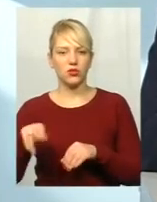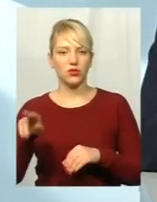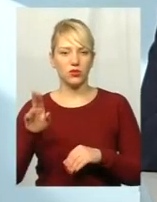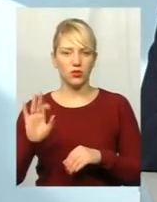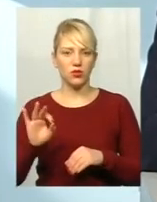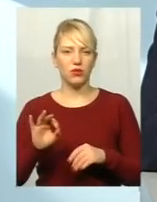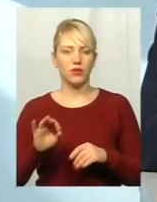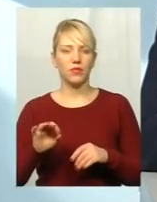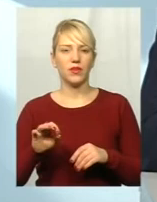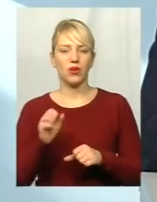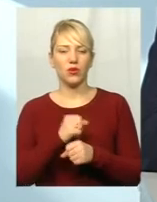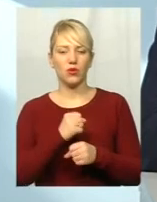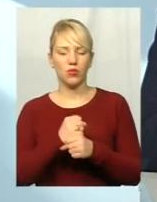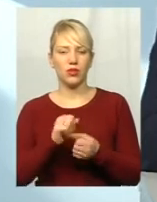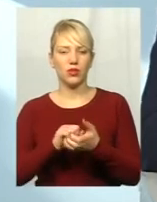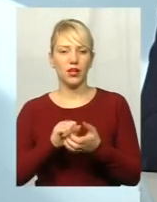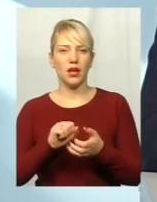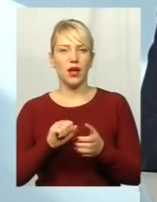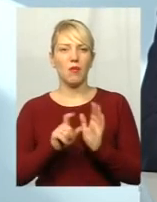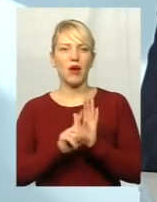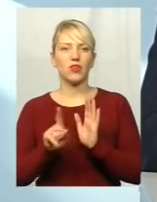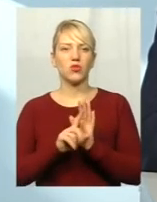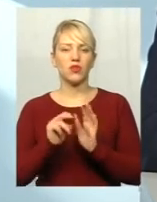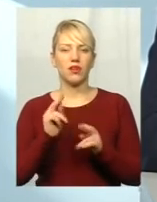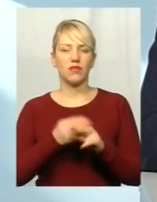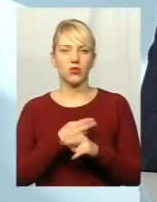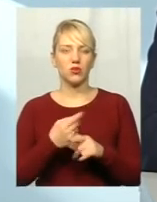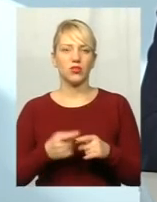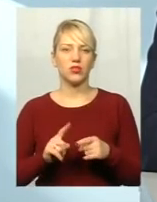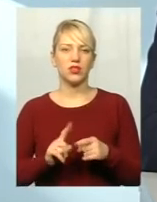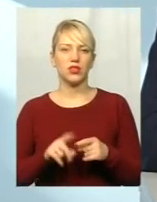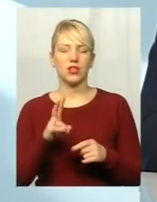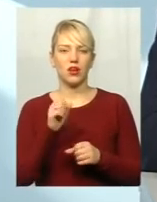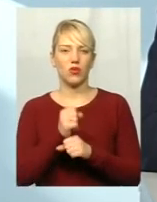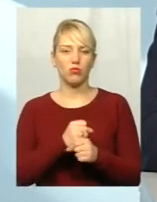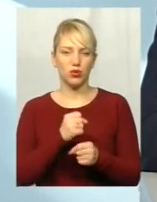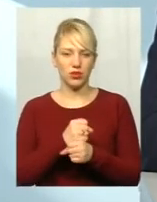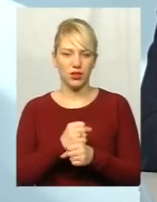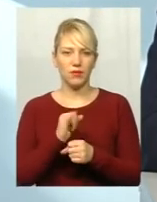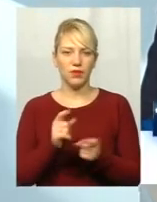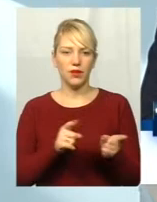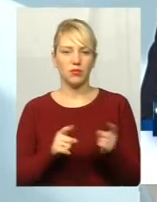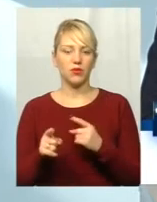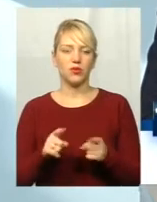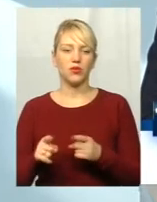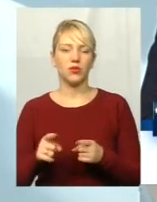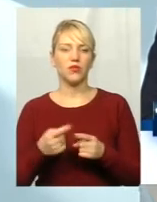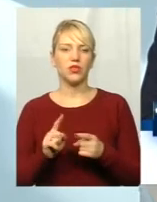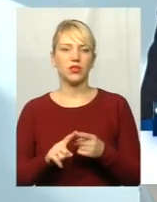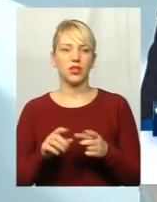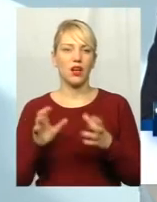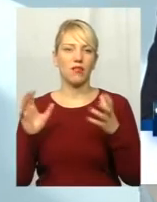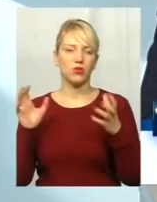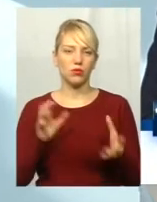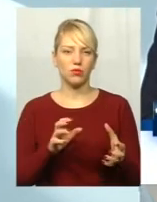роботи даних маршрутів і відсутності їх на роботі. І підготовка безпосередньо даних автобусів